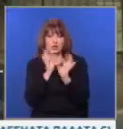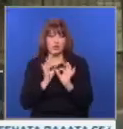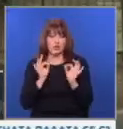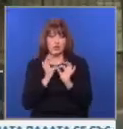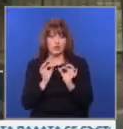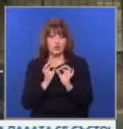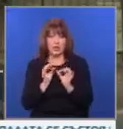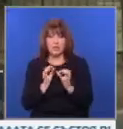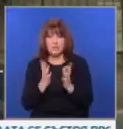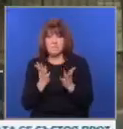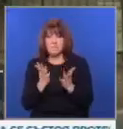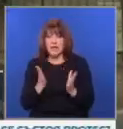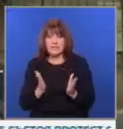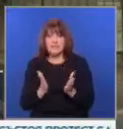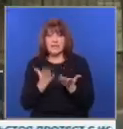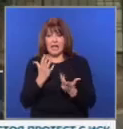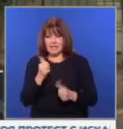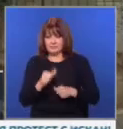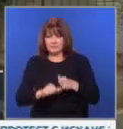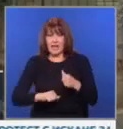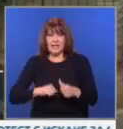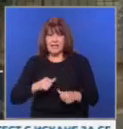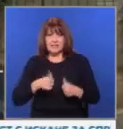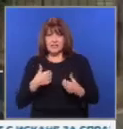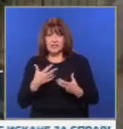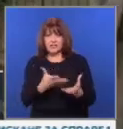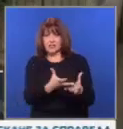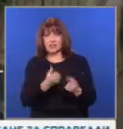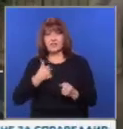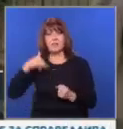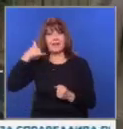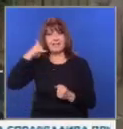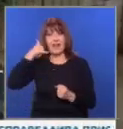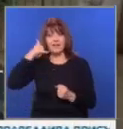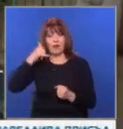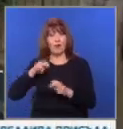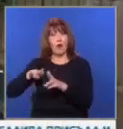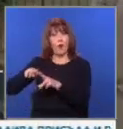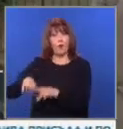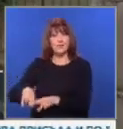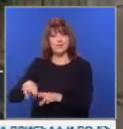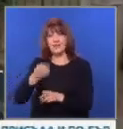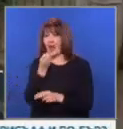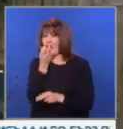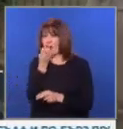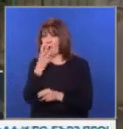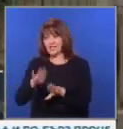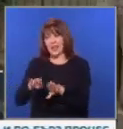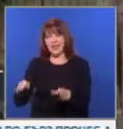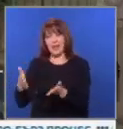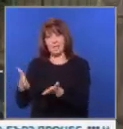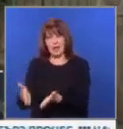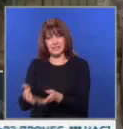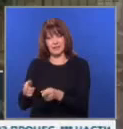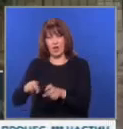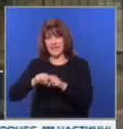стана изключително агресивен, искаше да ми вземе телефона. Беше оставил букет рози на масата, в които